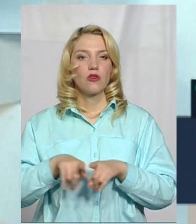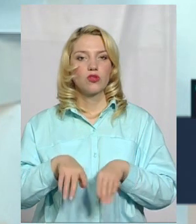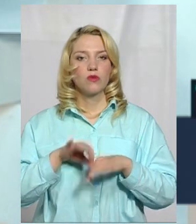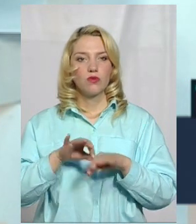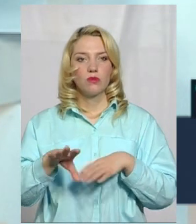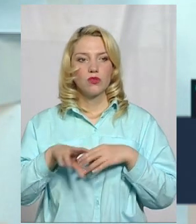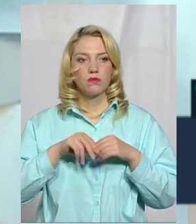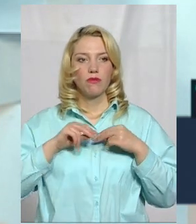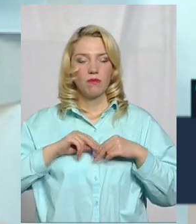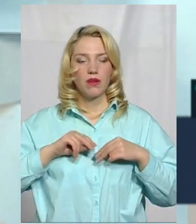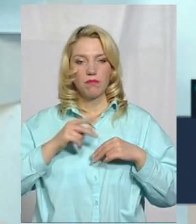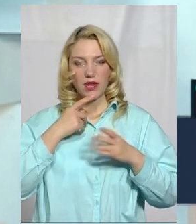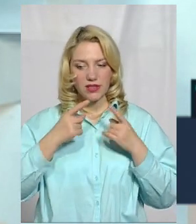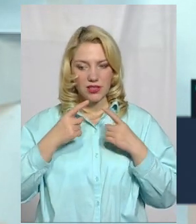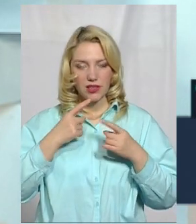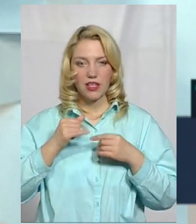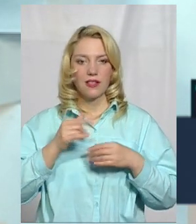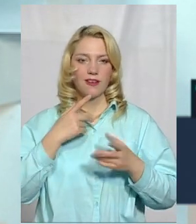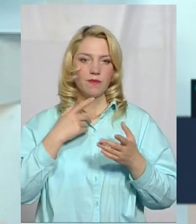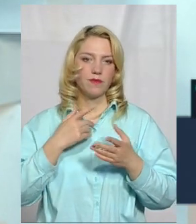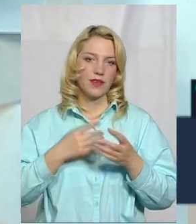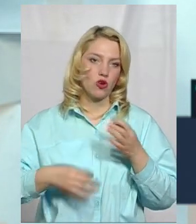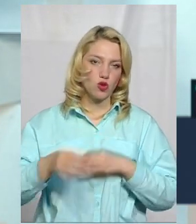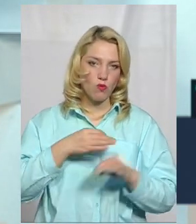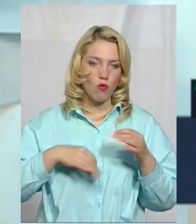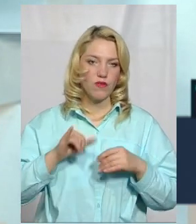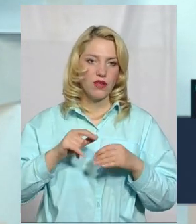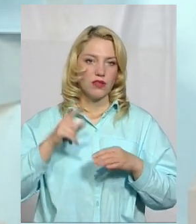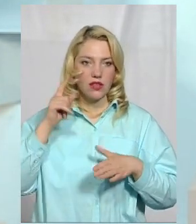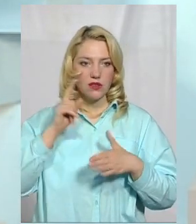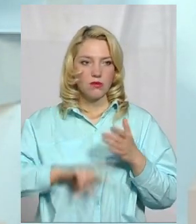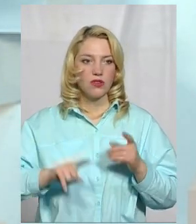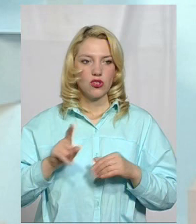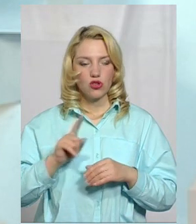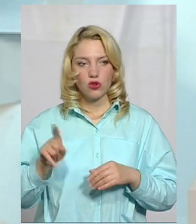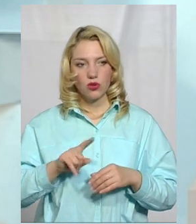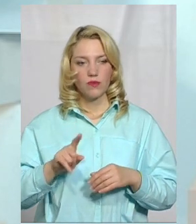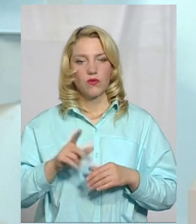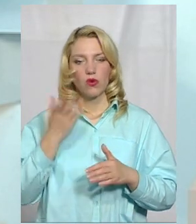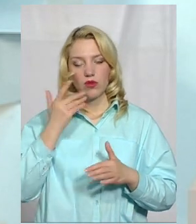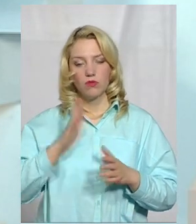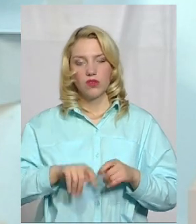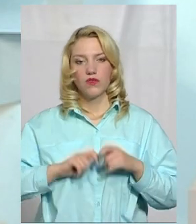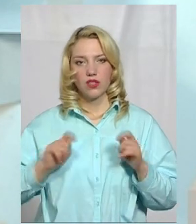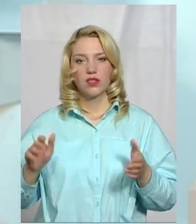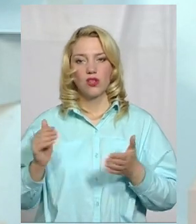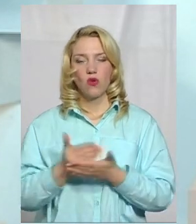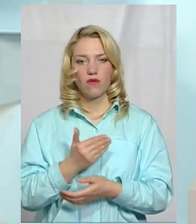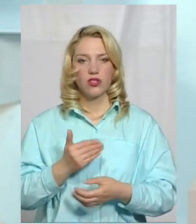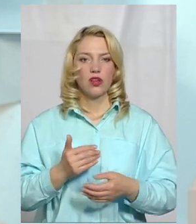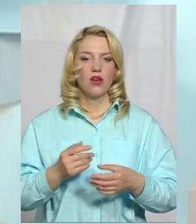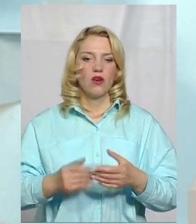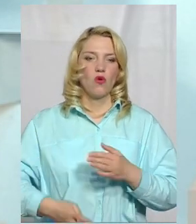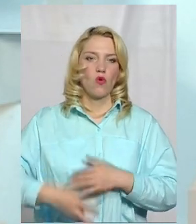співбесіди, розмови. Так що, надіюся, що коли буде відкритий новий корпус,